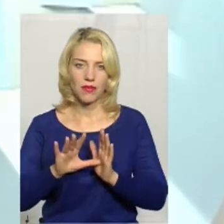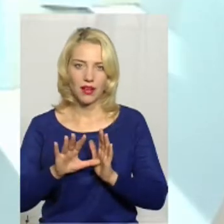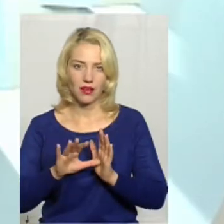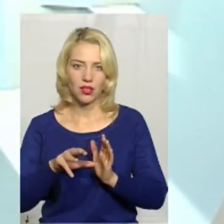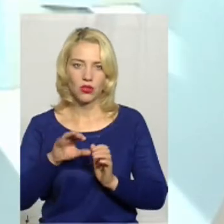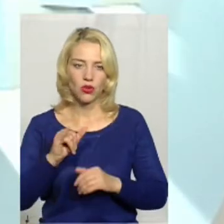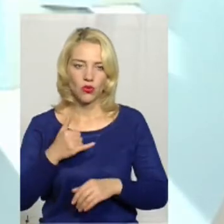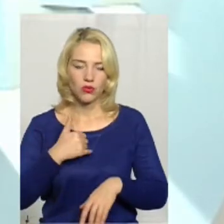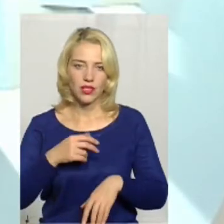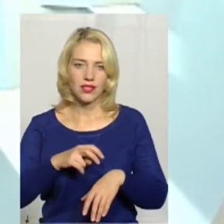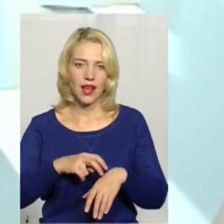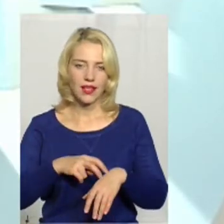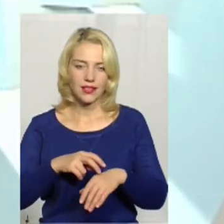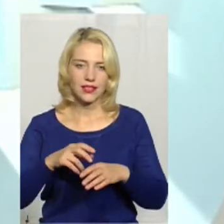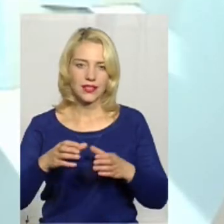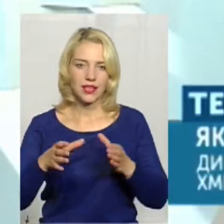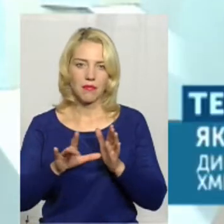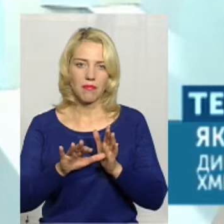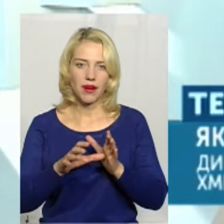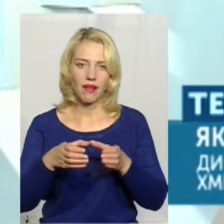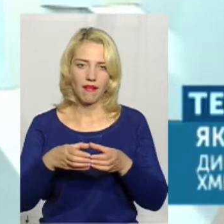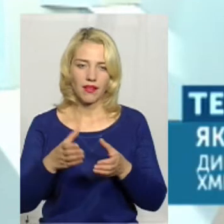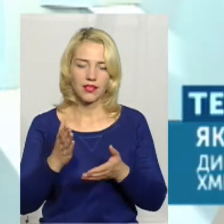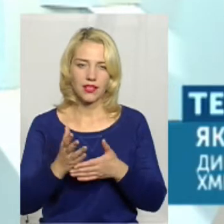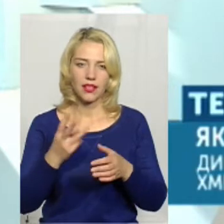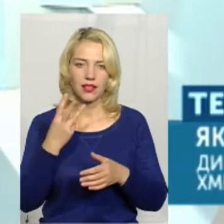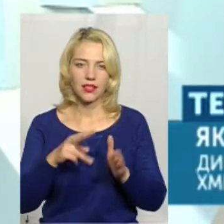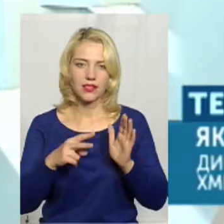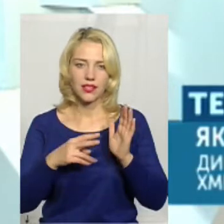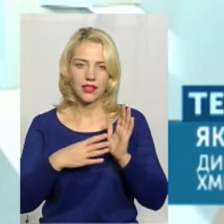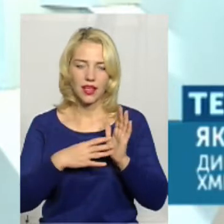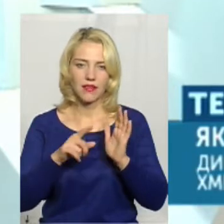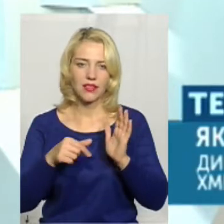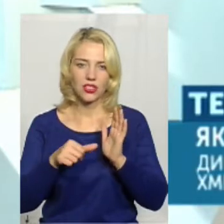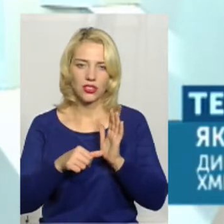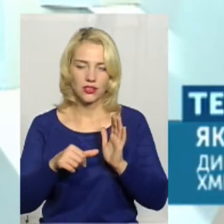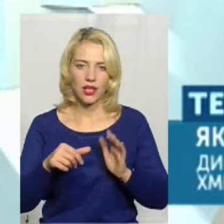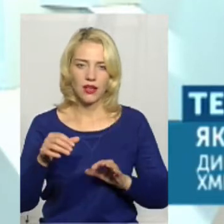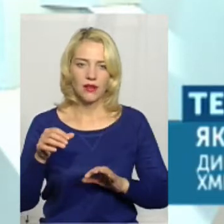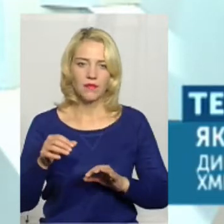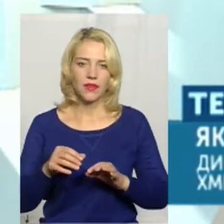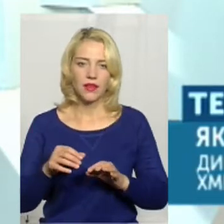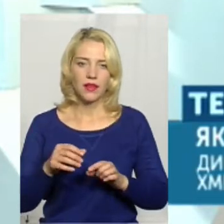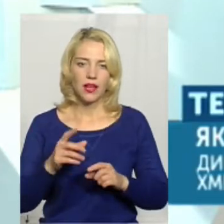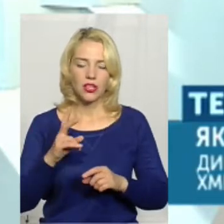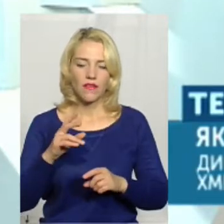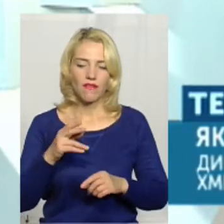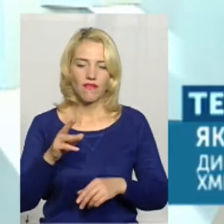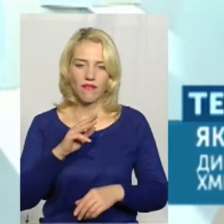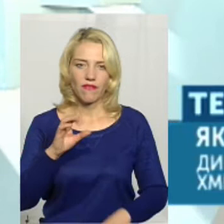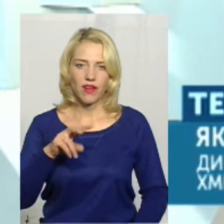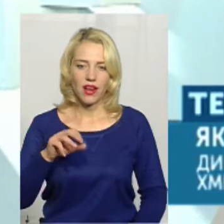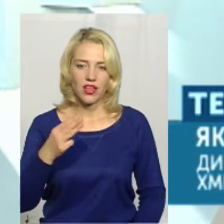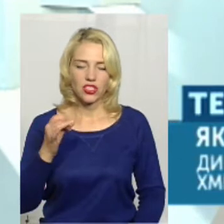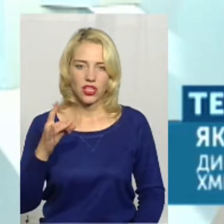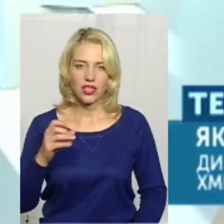то у нас лікарських бригад є таки 39 і 60 фельдшерських бригад. Щодо фельдшерів, то забезпеченість